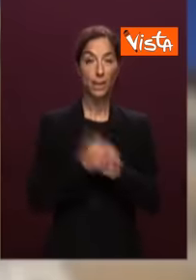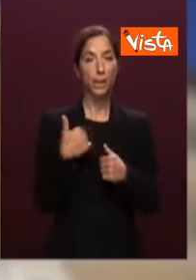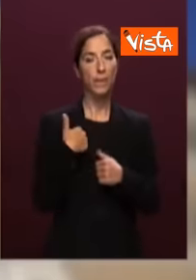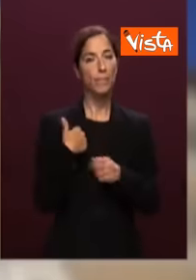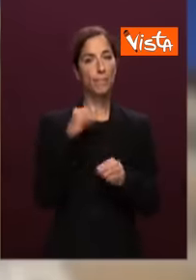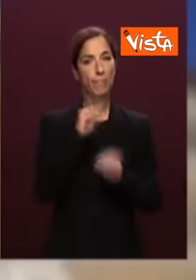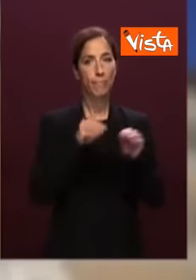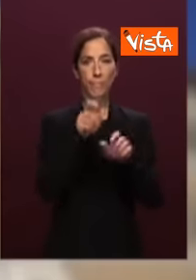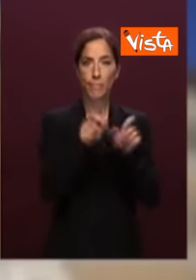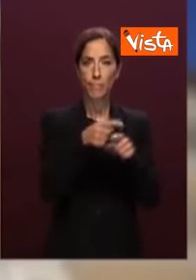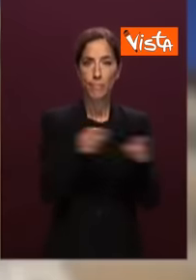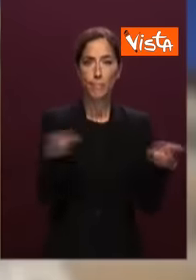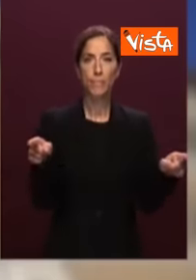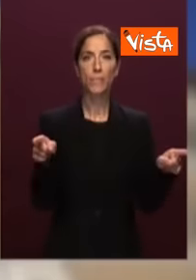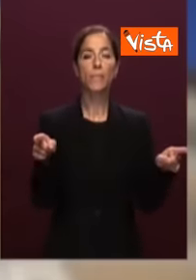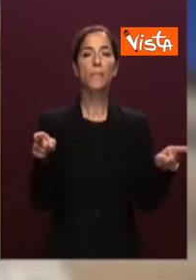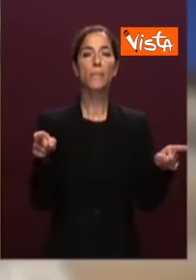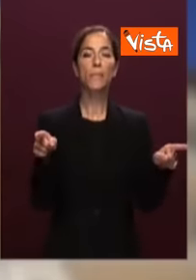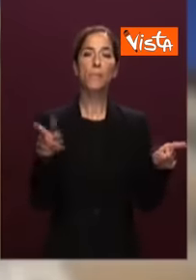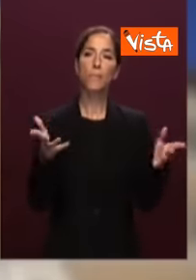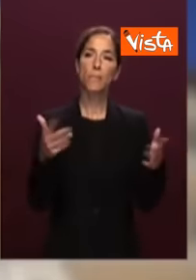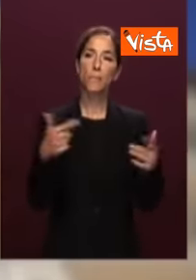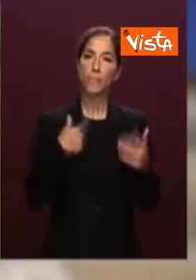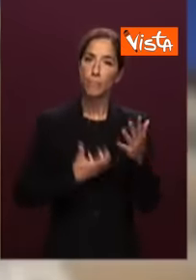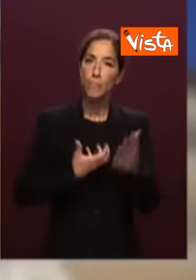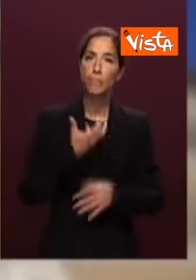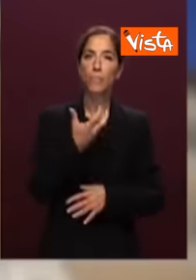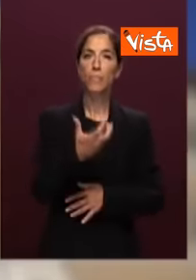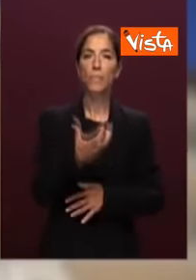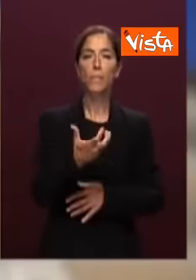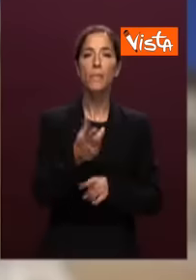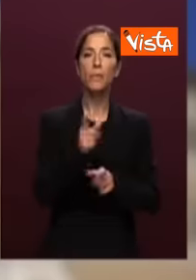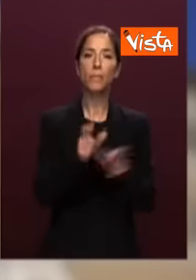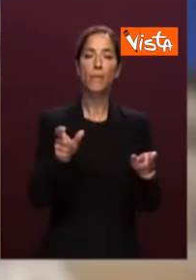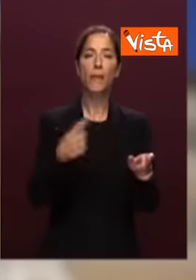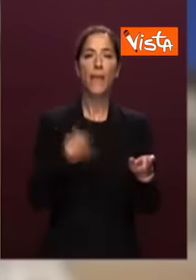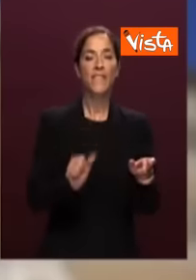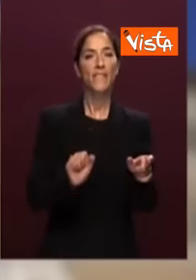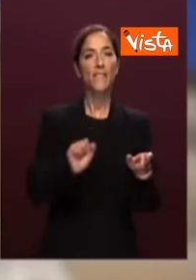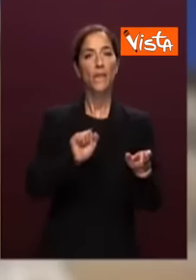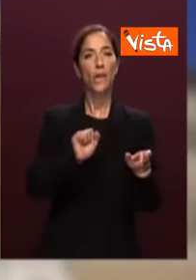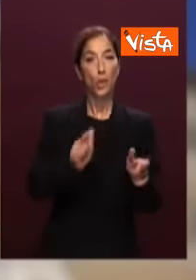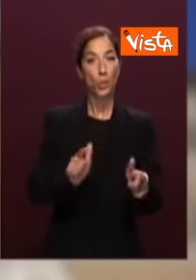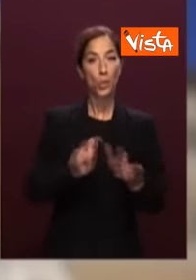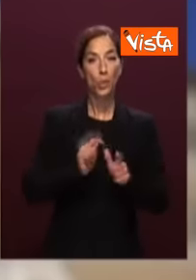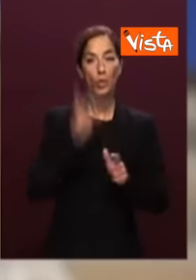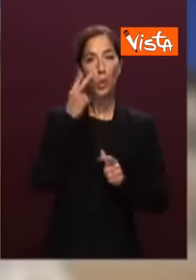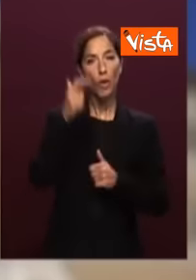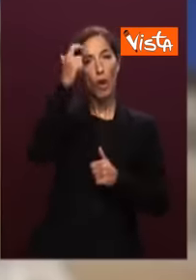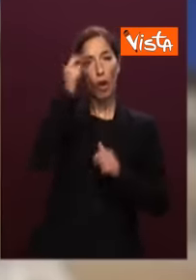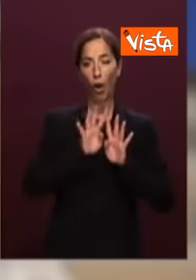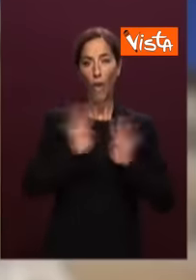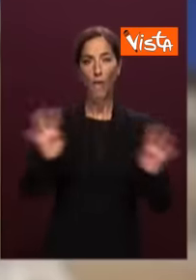esprimervi sulla fiducia a un Governo da me guidato. Una